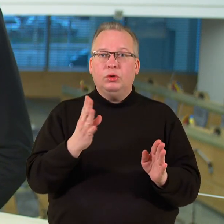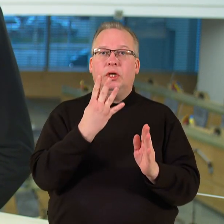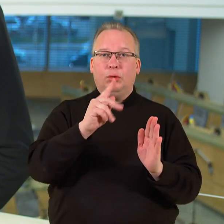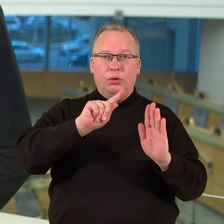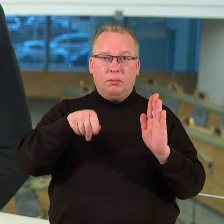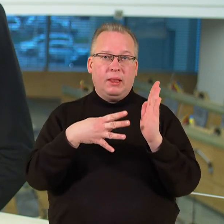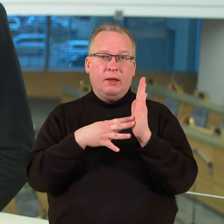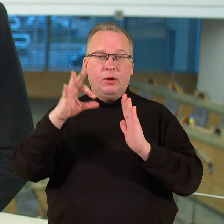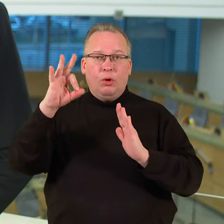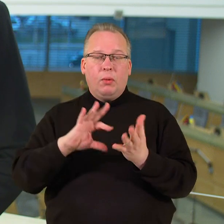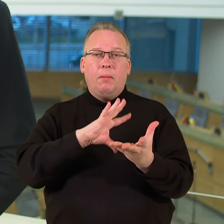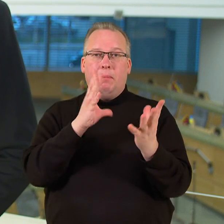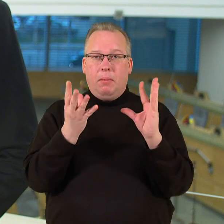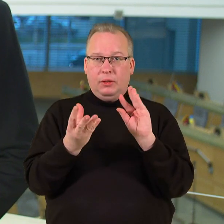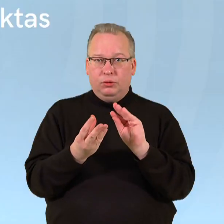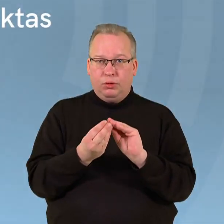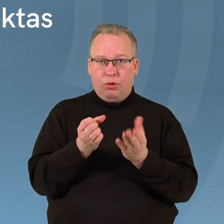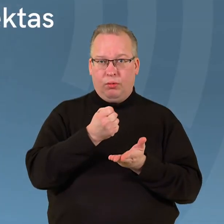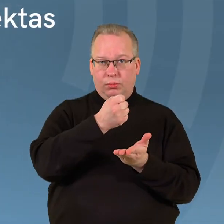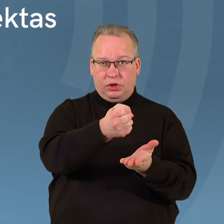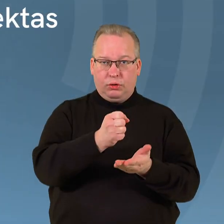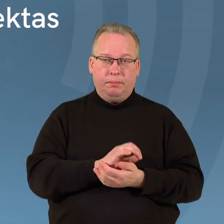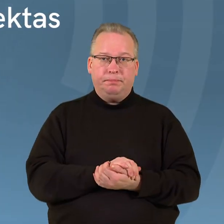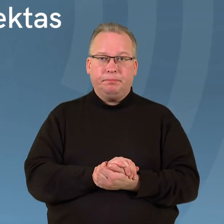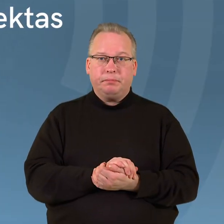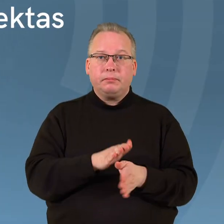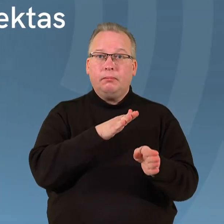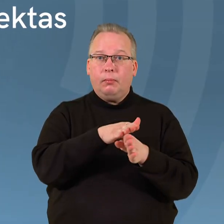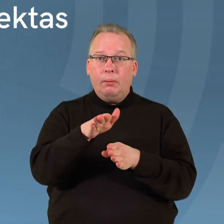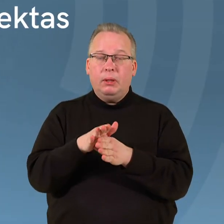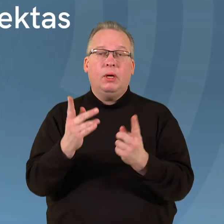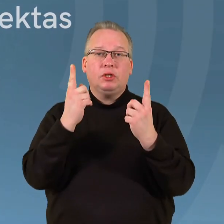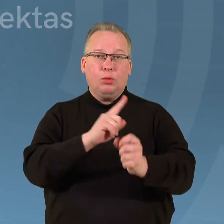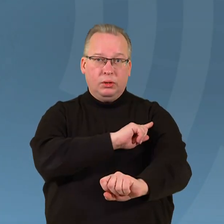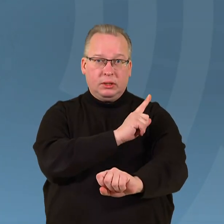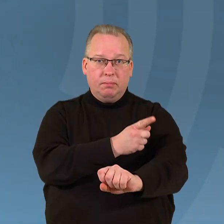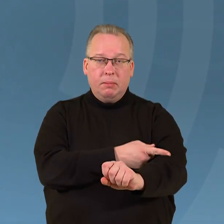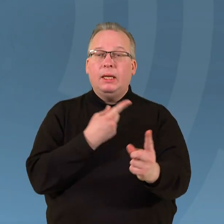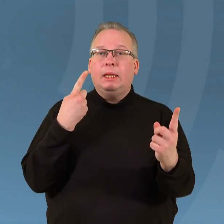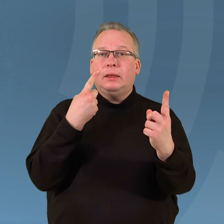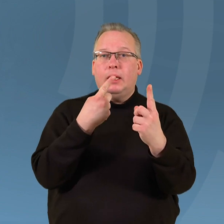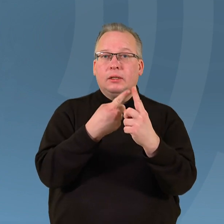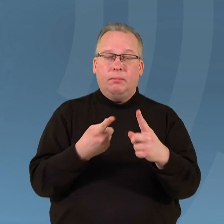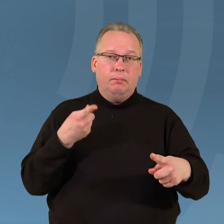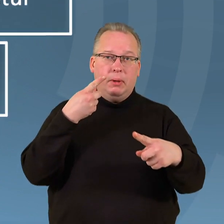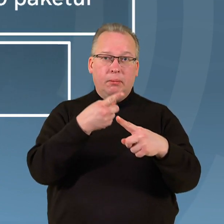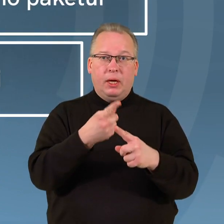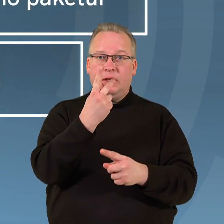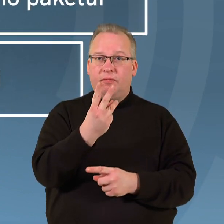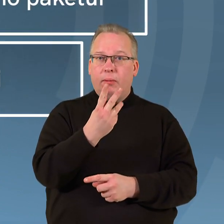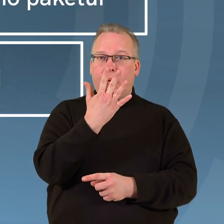procento bendrojo vidaus produkto. Įgyvendinant saugumo stiprinimo siekį, papildomai beveik 25